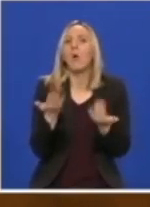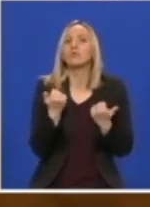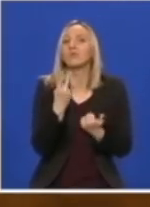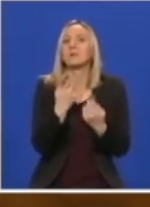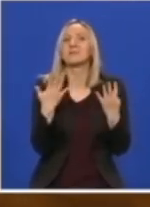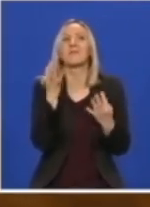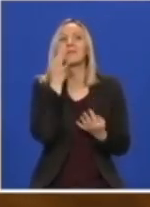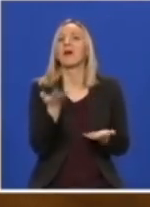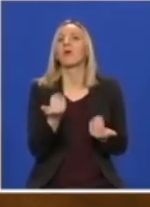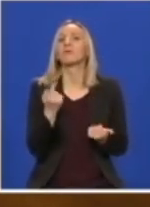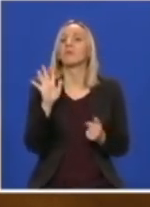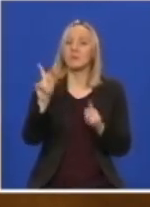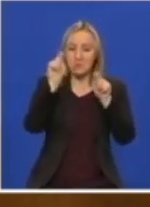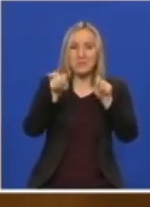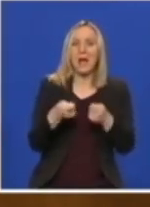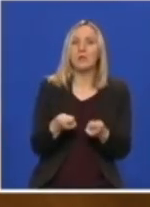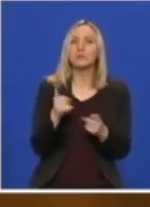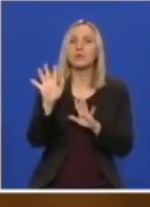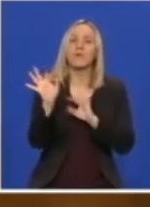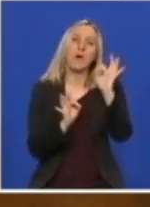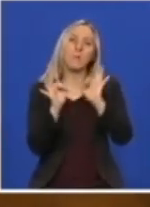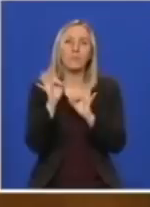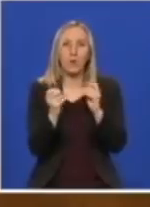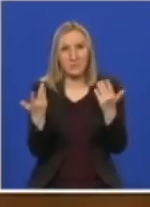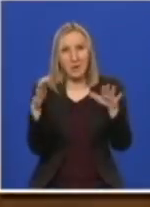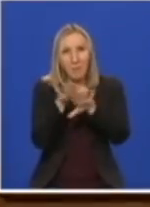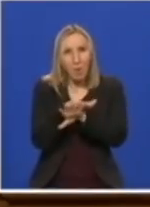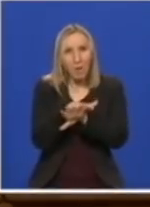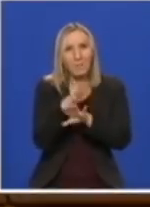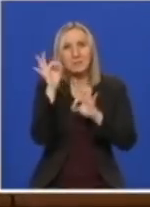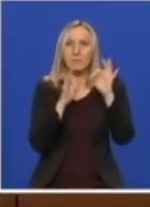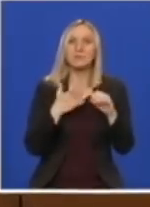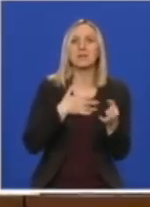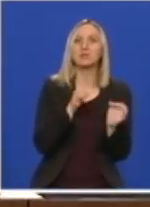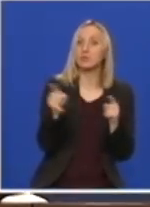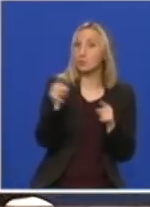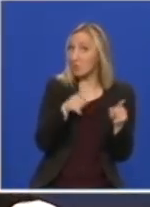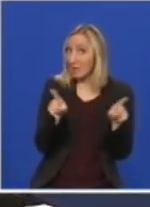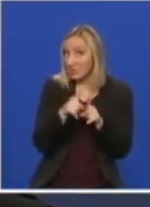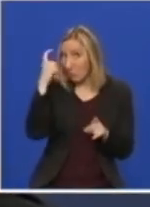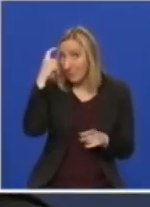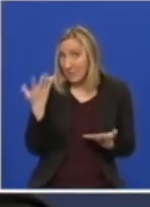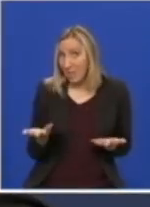tog zaključka i da li se ta njihova procena donakle poklapa sa procenom naših stručnjaka. Hvala.